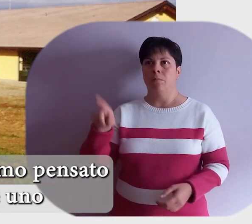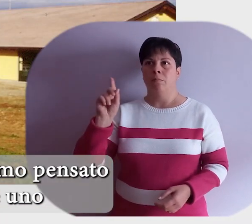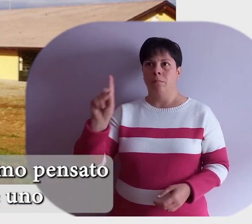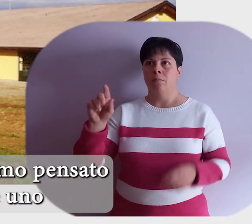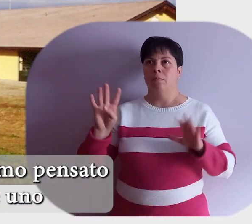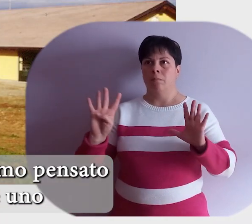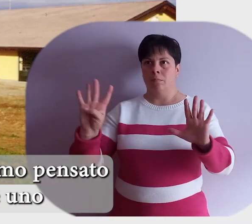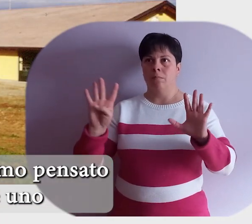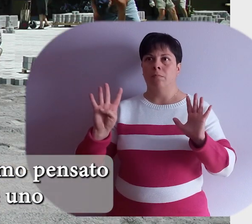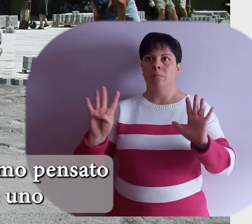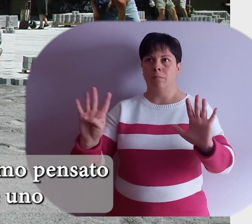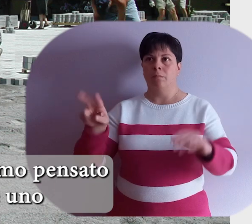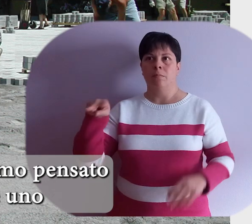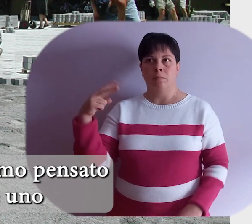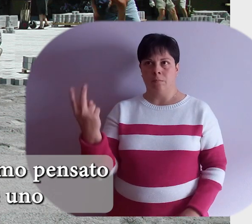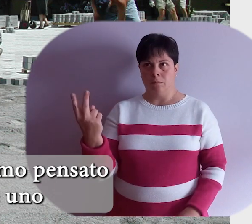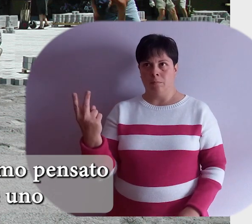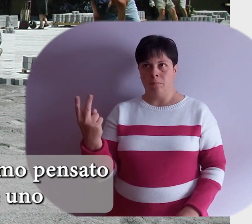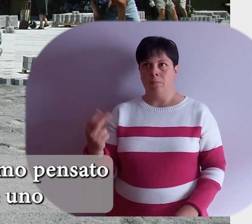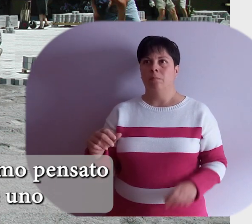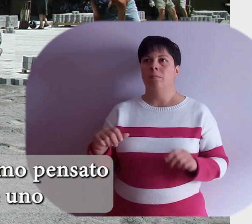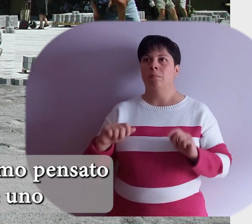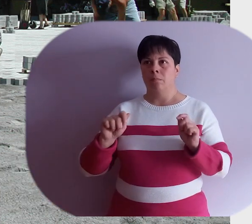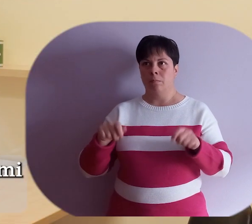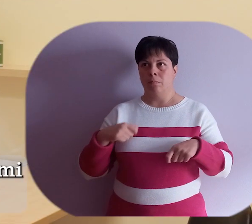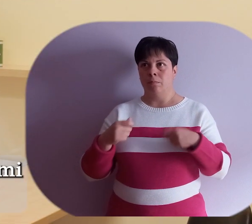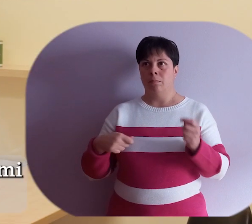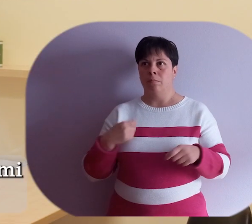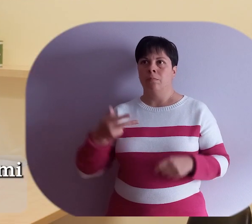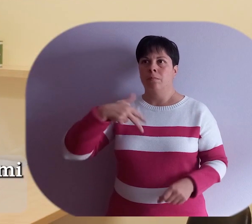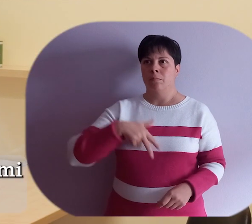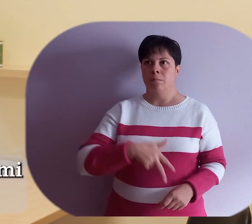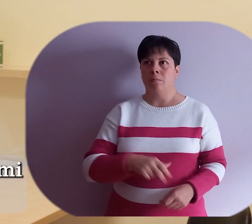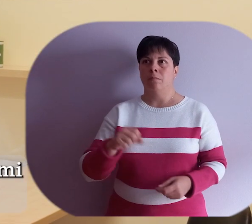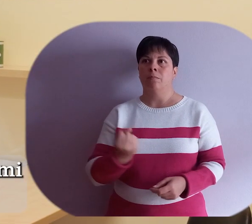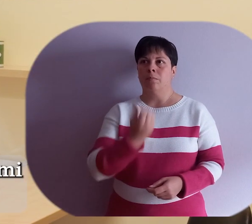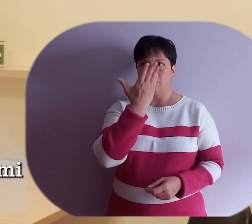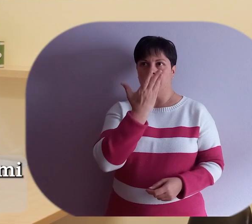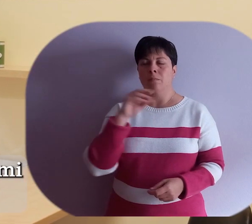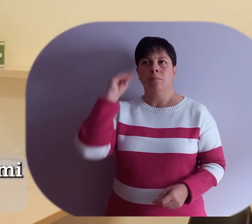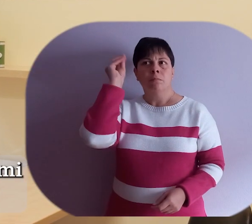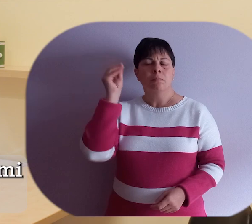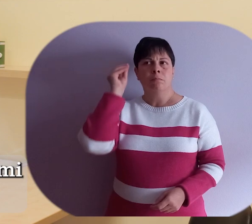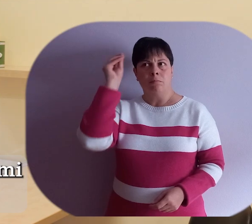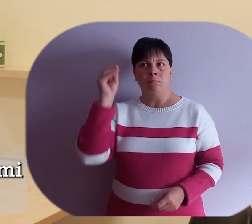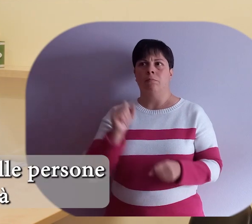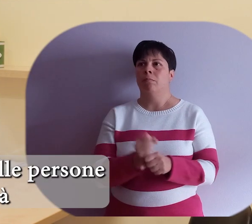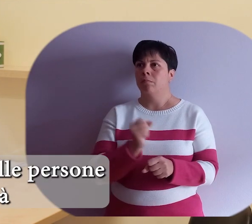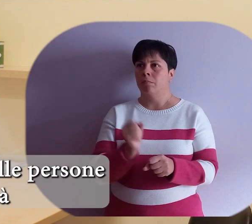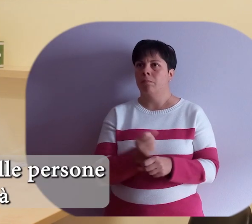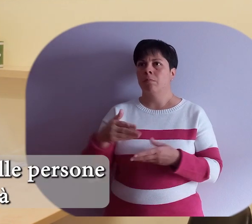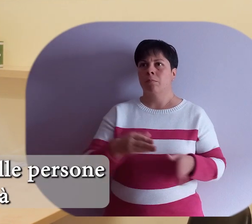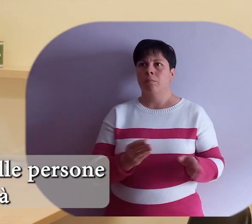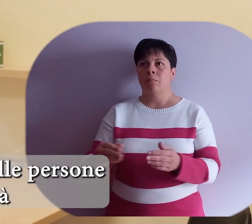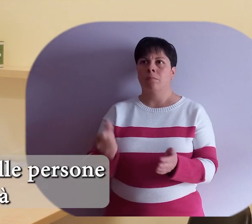avevamo pensato che il lavoro poteva essere uno dei canali importantissimi per includere le